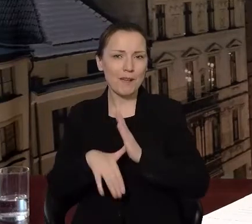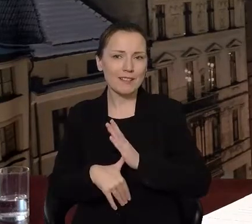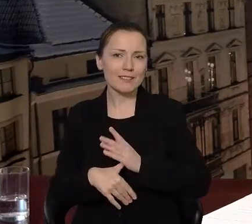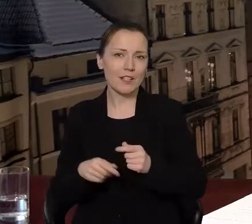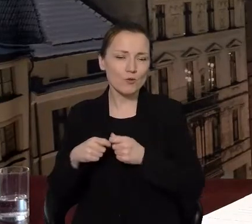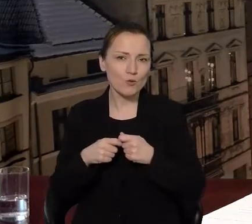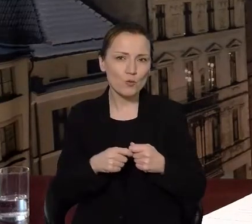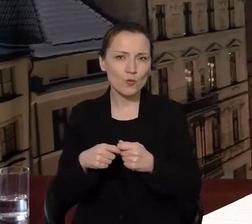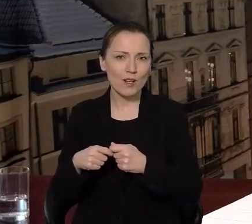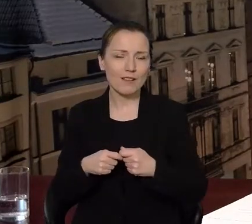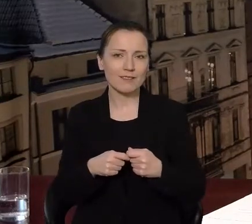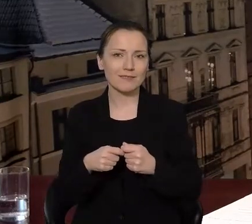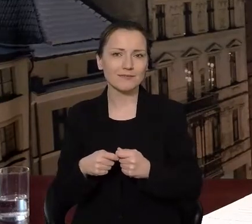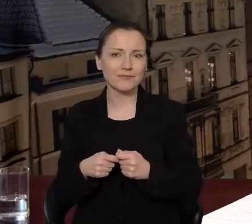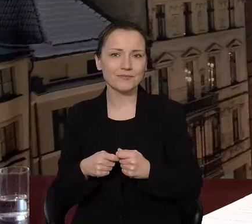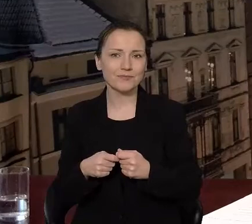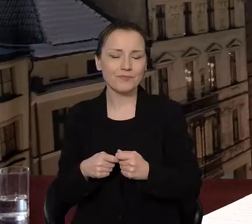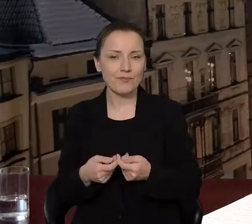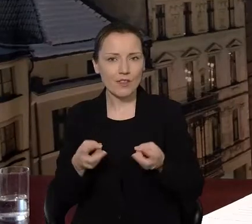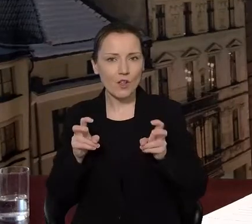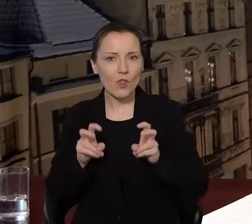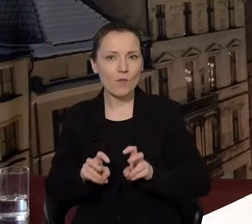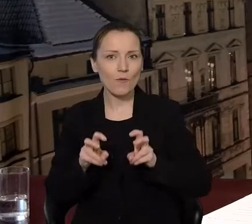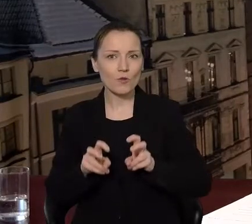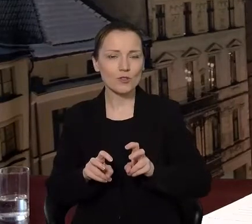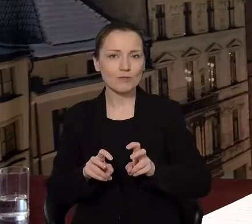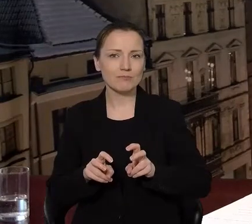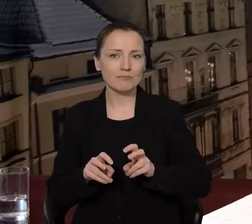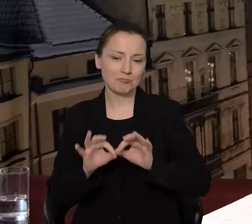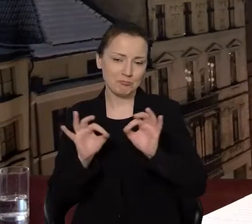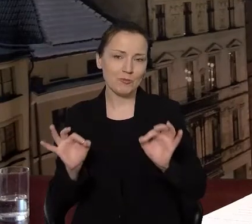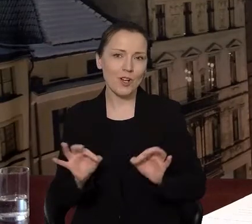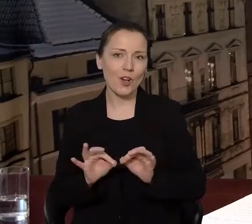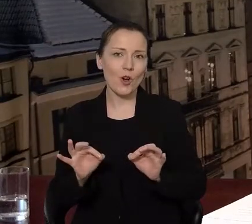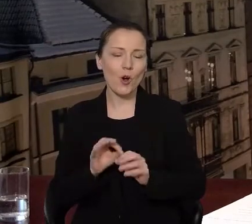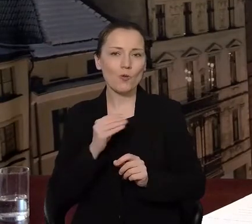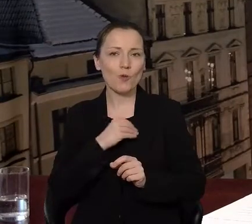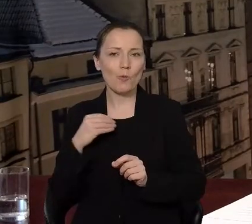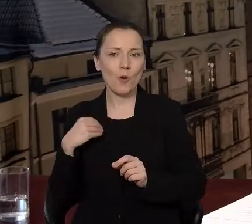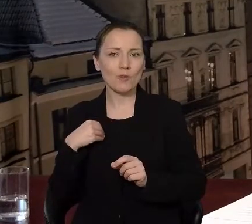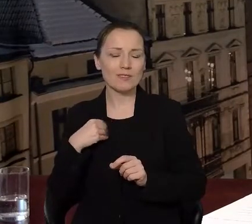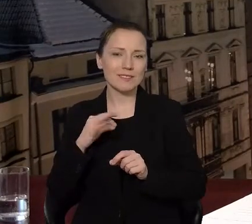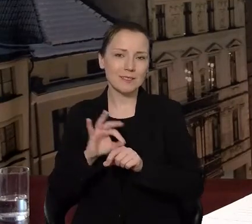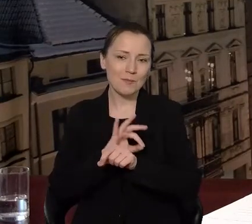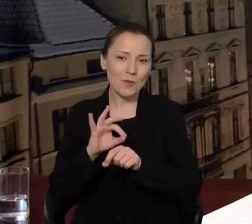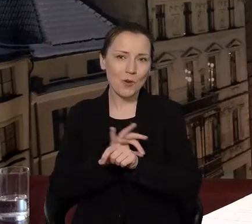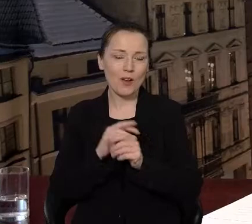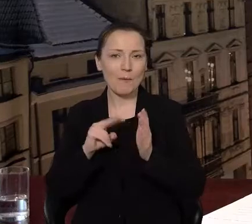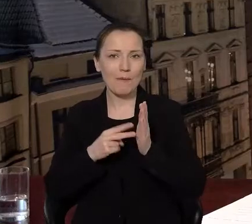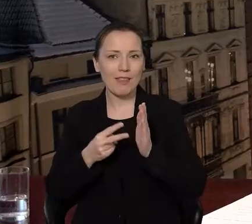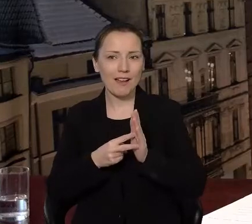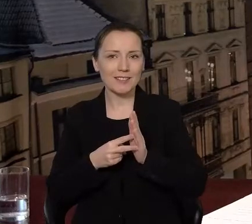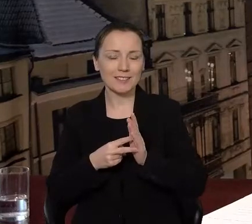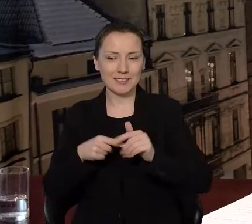mamy współpracę. Tworzymy ten taki ogólnopolski szkielet programu, bo przecież Kopernik